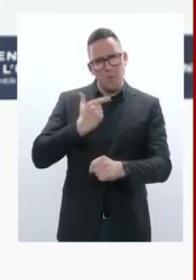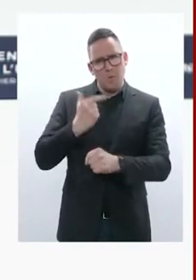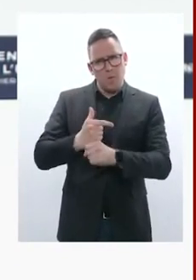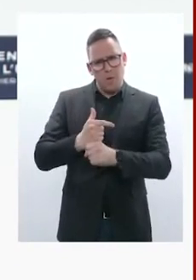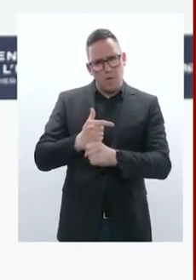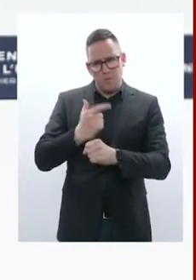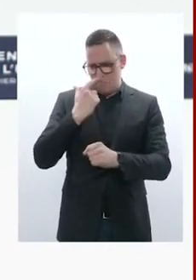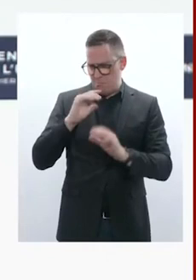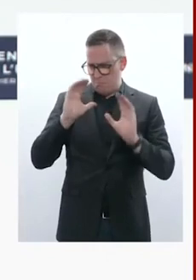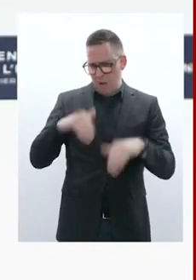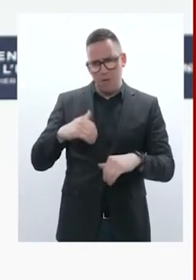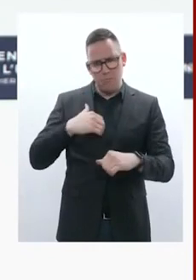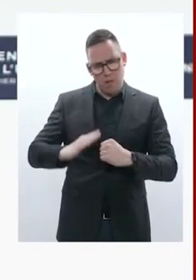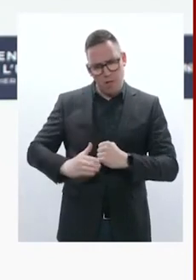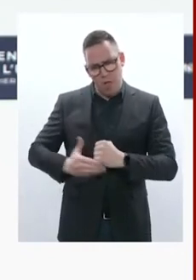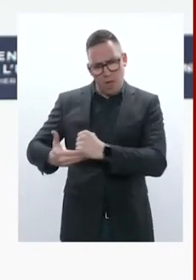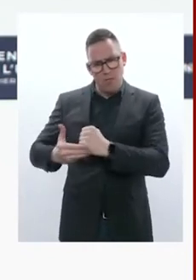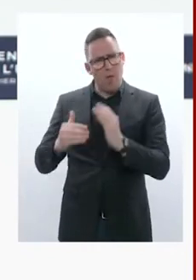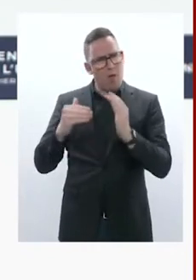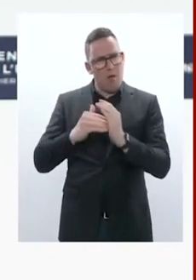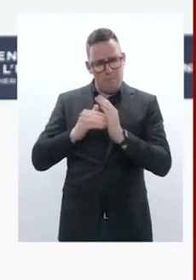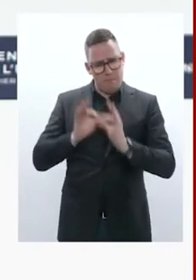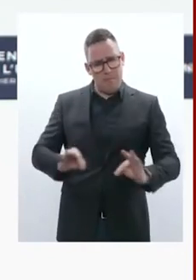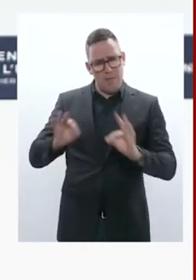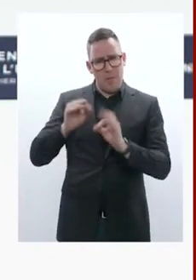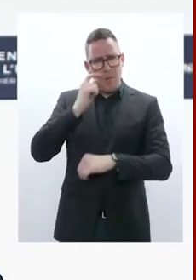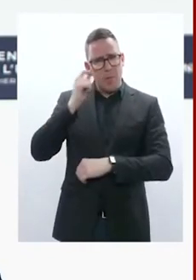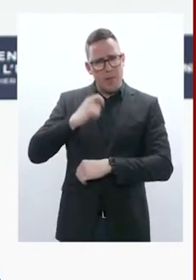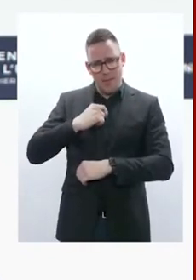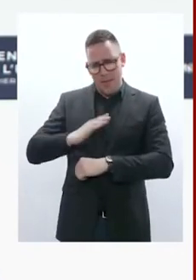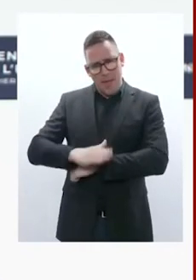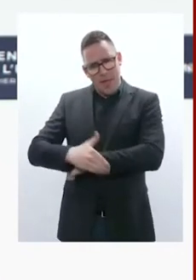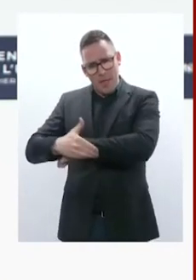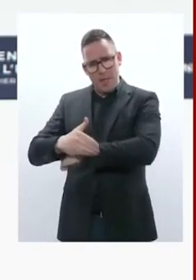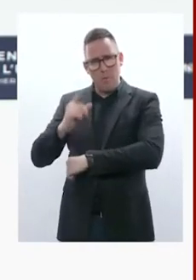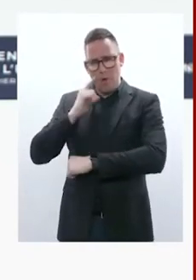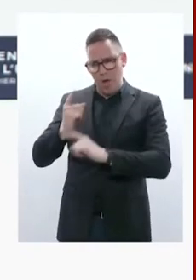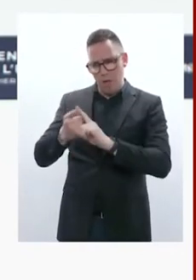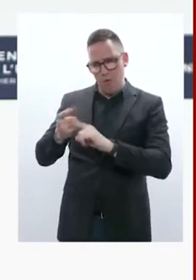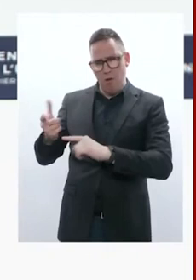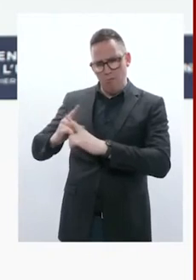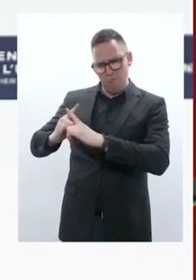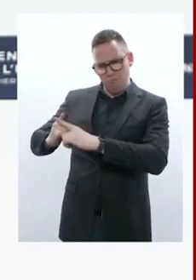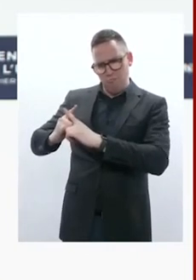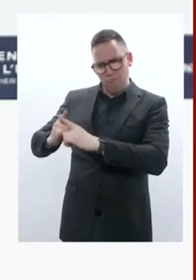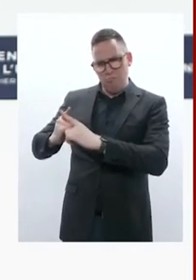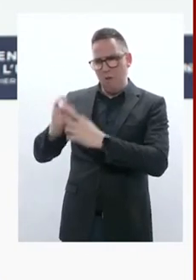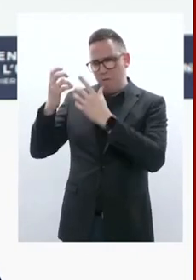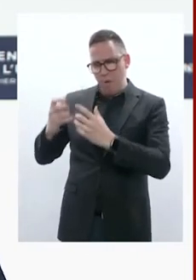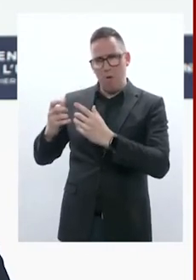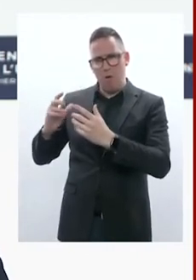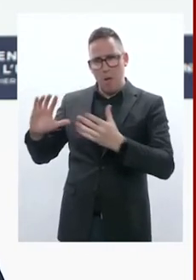de permettre à l'Ukraine justement de négocier dans les meilleures conditions la paix et le retour à sa souveraineté pleine et entière et à son